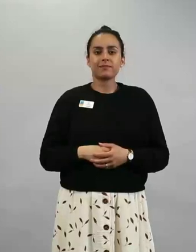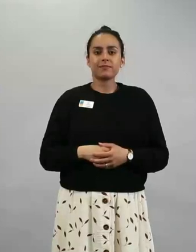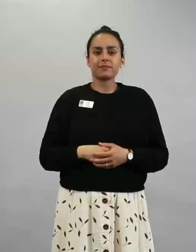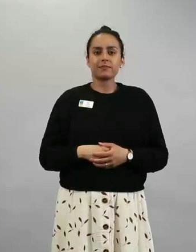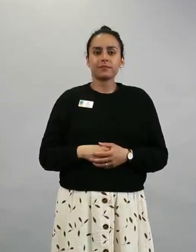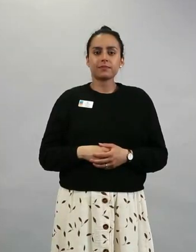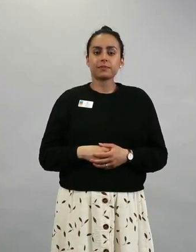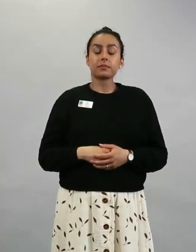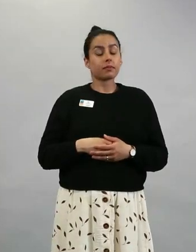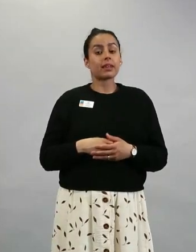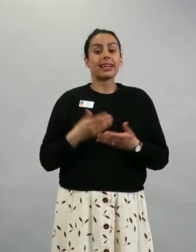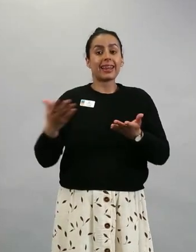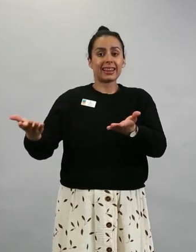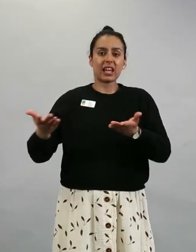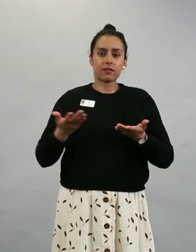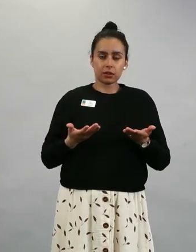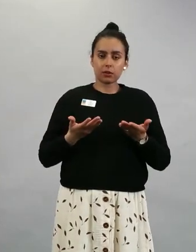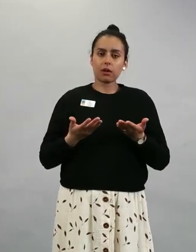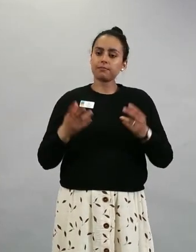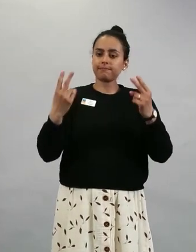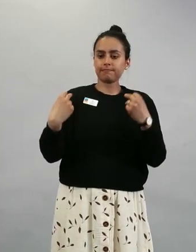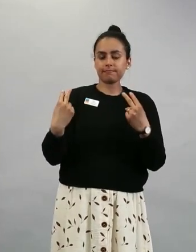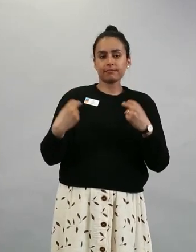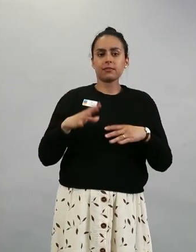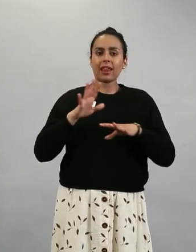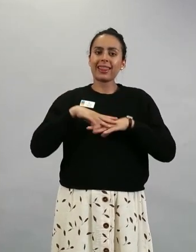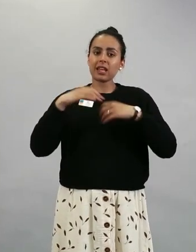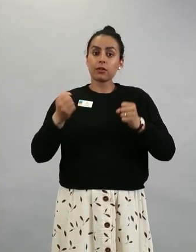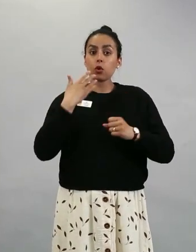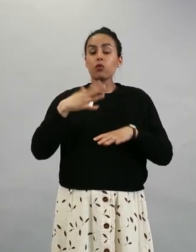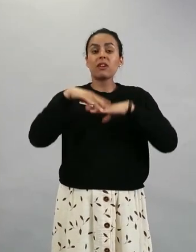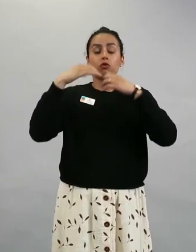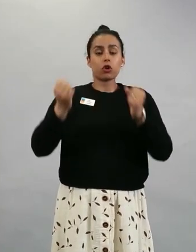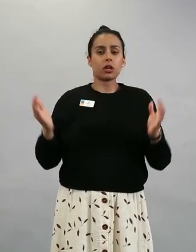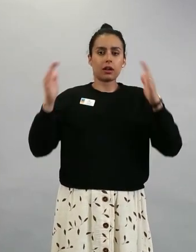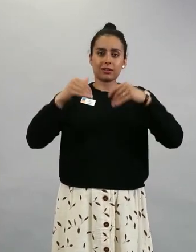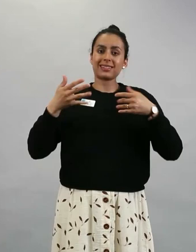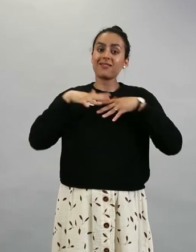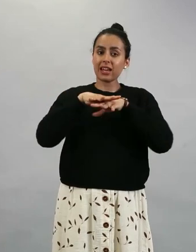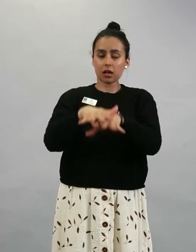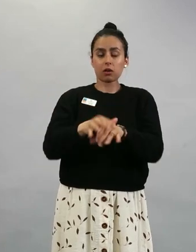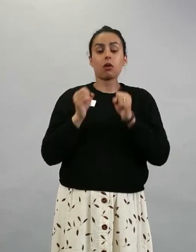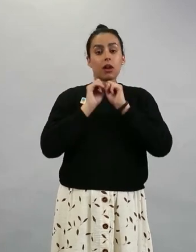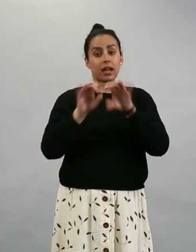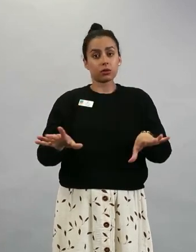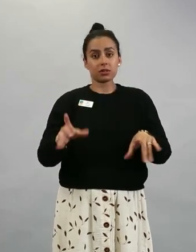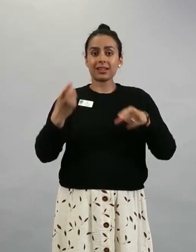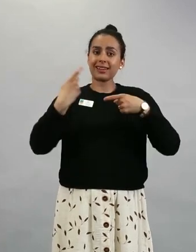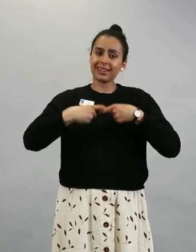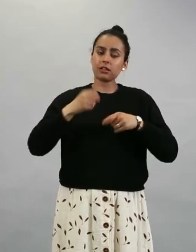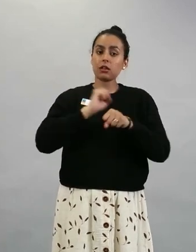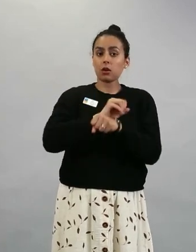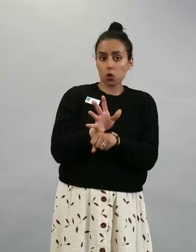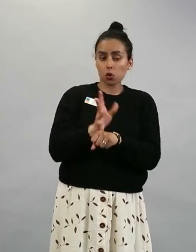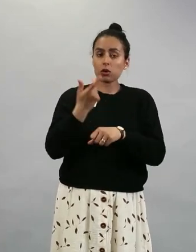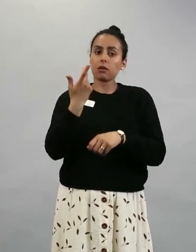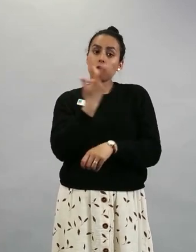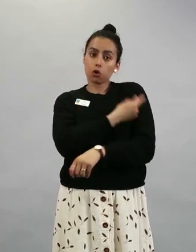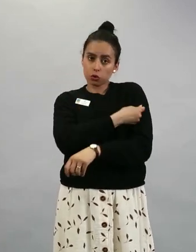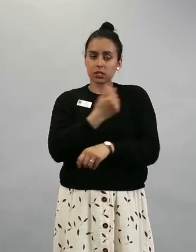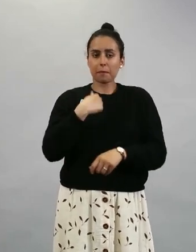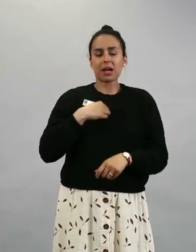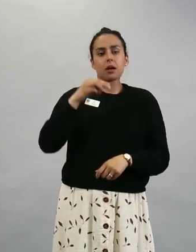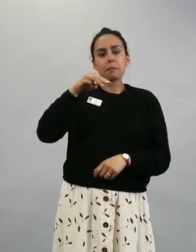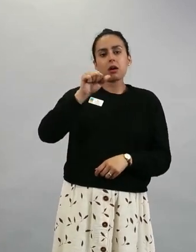Eli tervetuloa seuraamaan tätä Terveyden ja hyvinvoinnin laitoksen verkkolähetystä koronarokotuksista. Minä olen